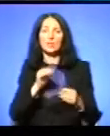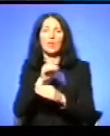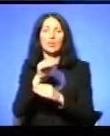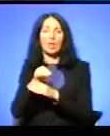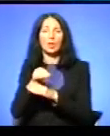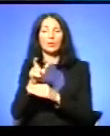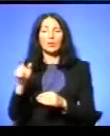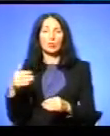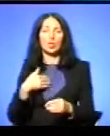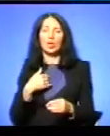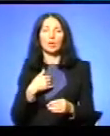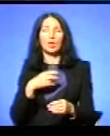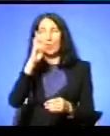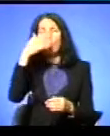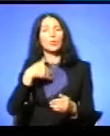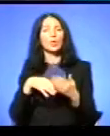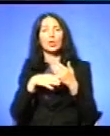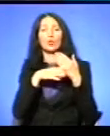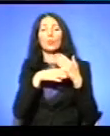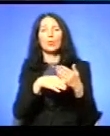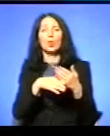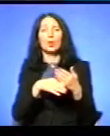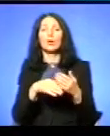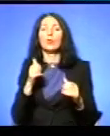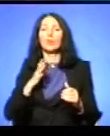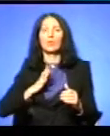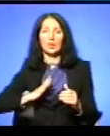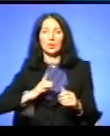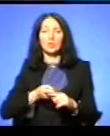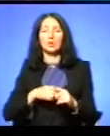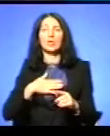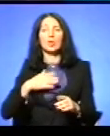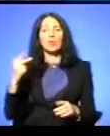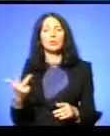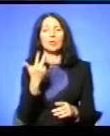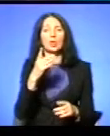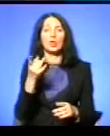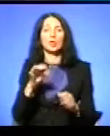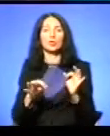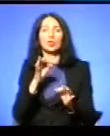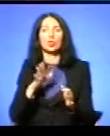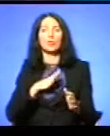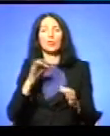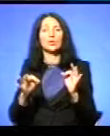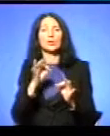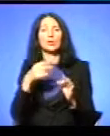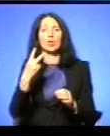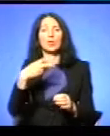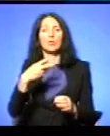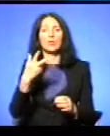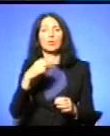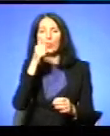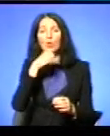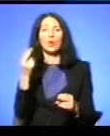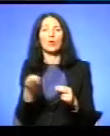Бог мені допоміг витримати це Бо, справді, я був тричі суджений Я був засуджений до 23 років позбавлення волі